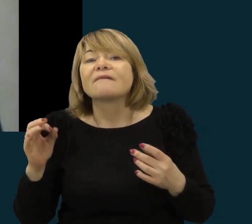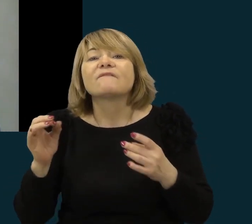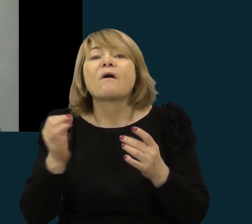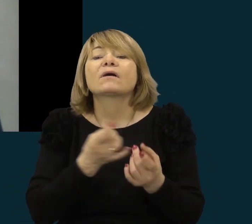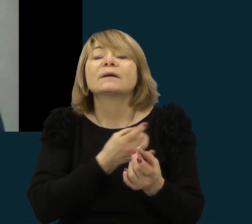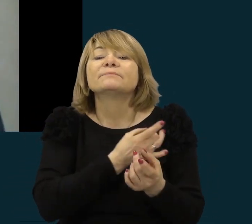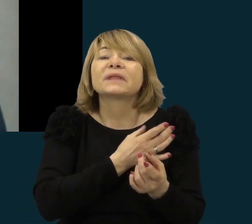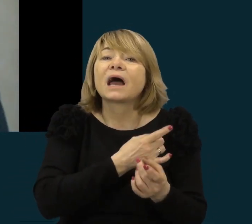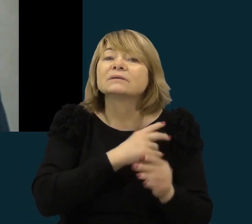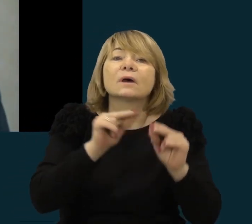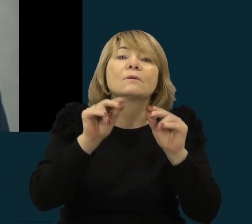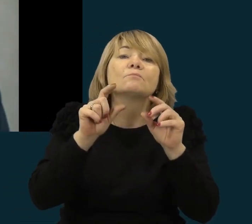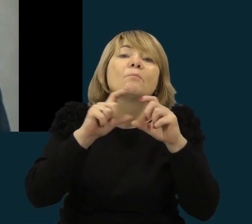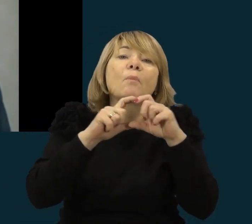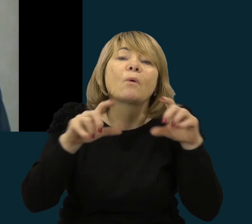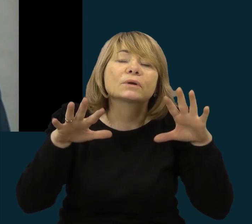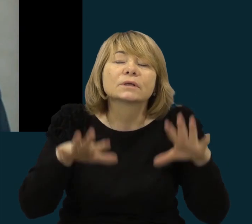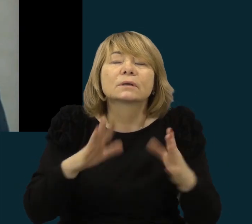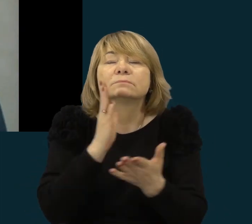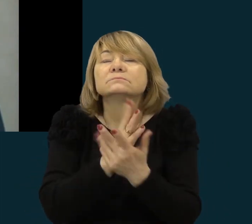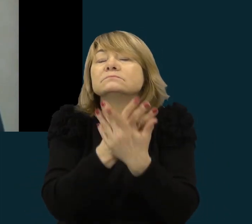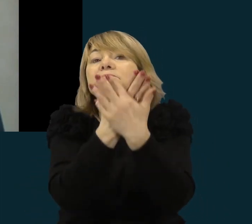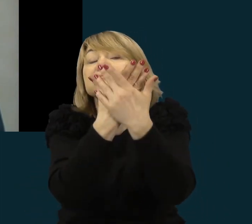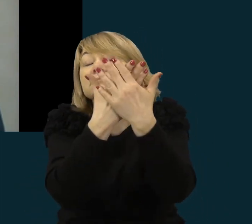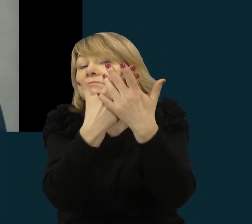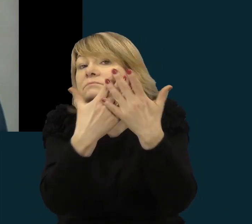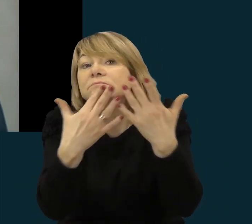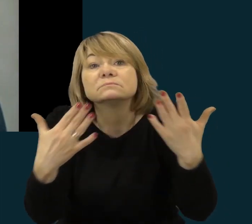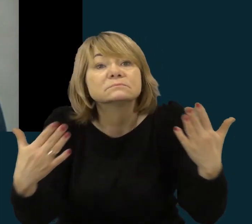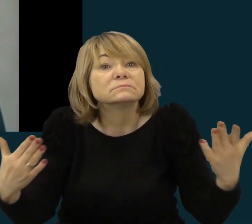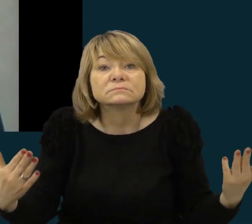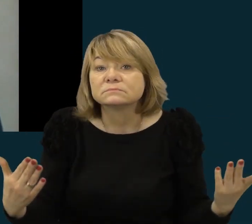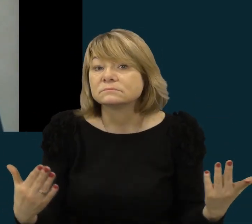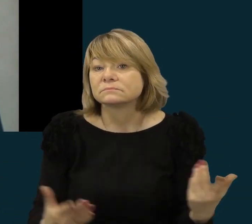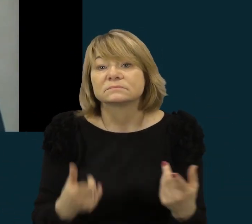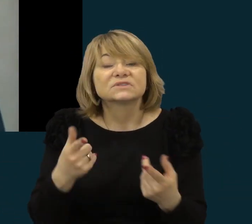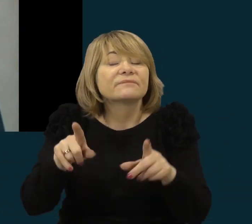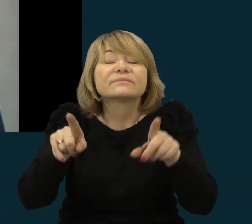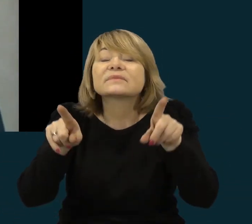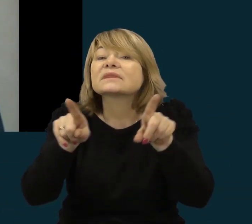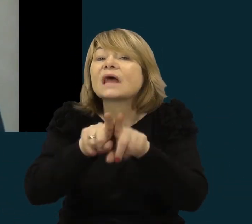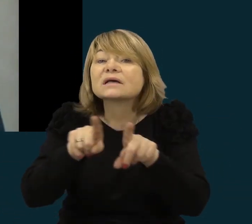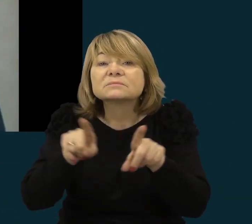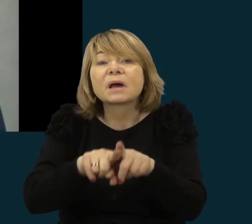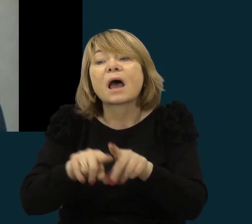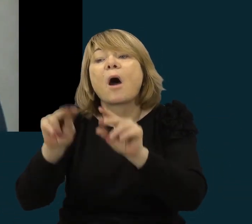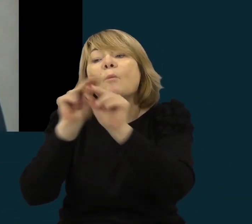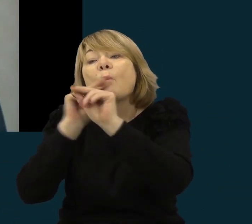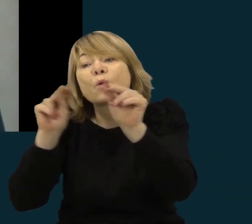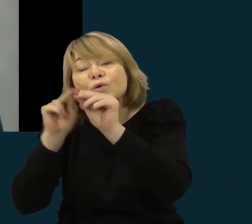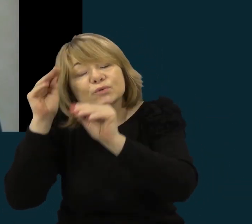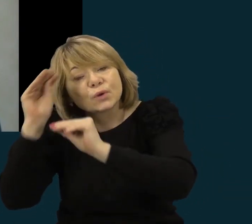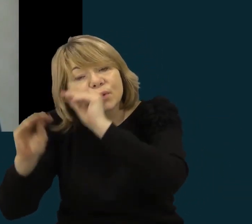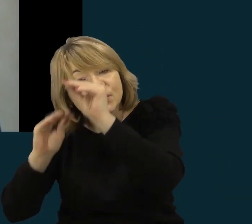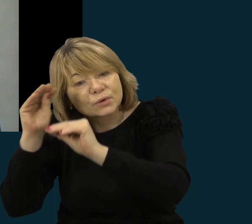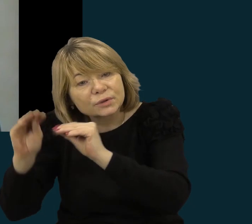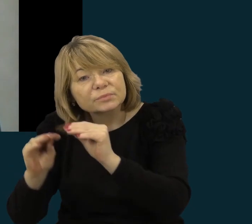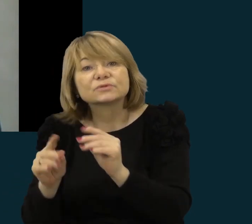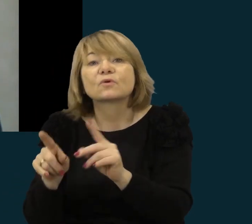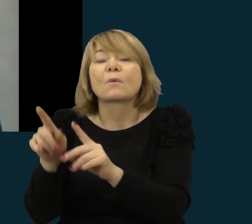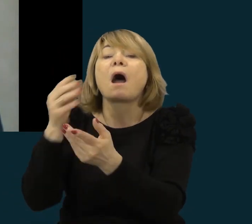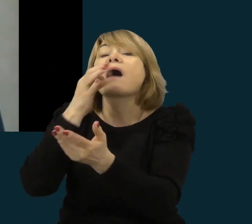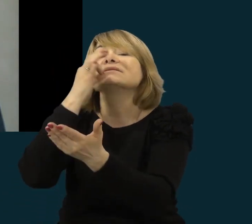neorganizuoja. Taip, kad čia tikrai, čia lygiai tas pats yra mokytojų kūrybiškumas, kaip jau minėjau,